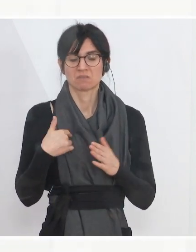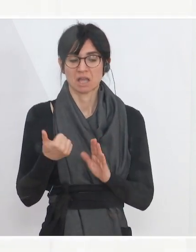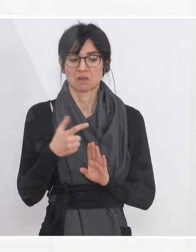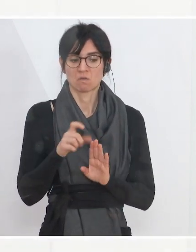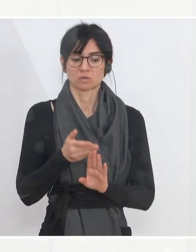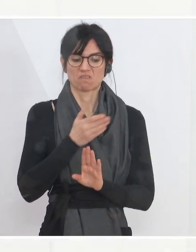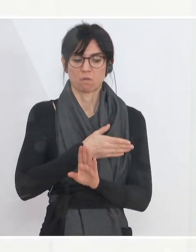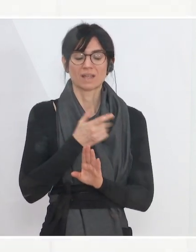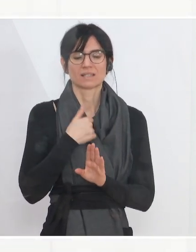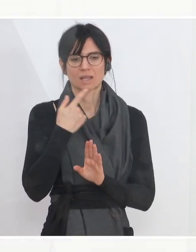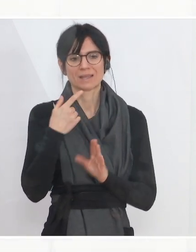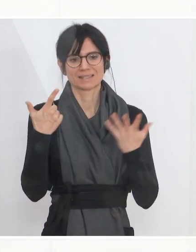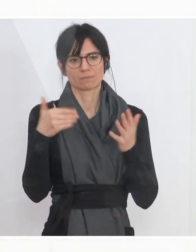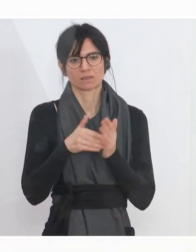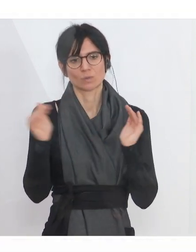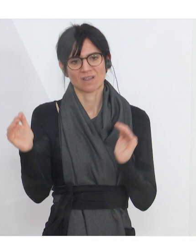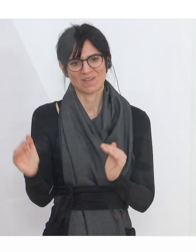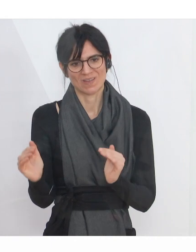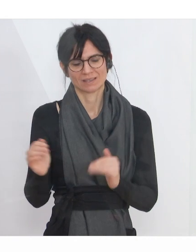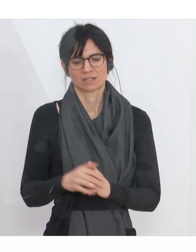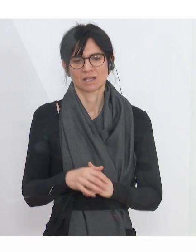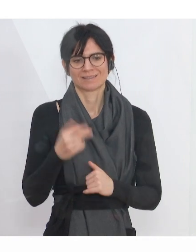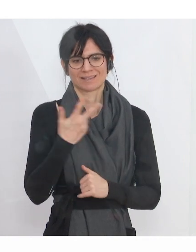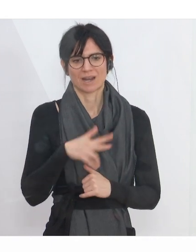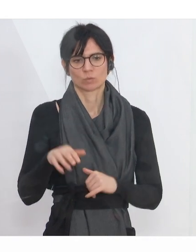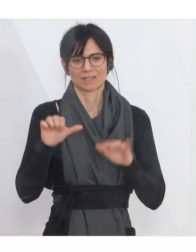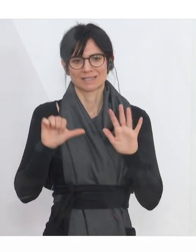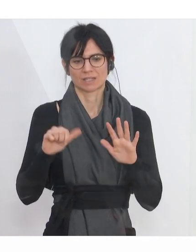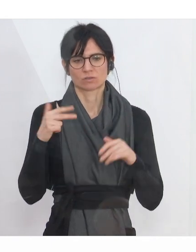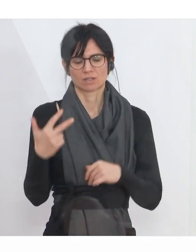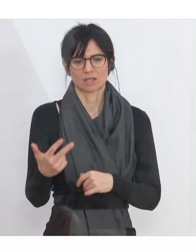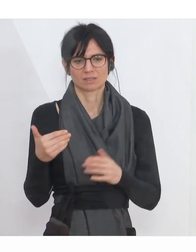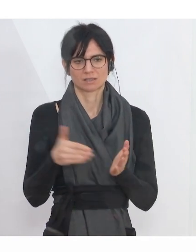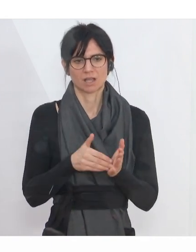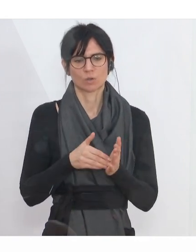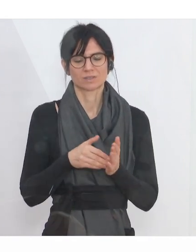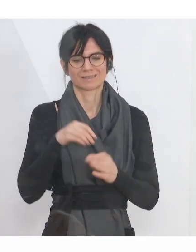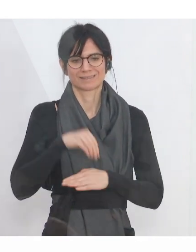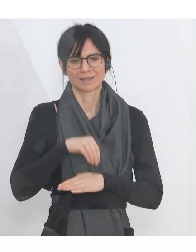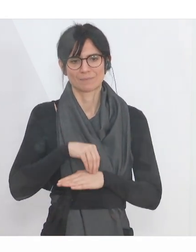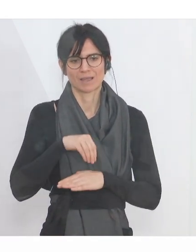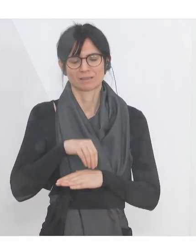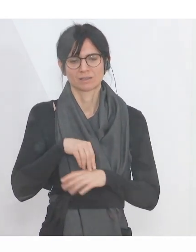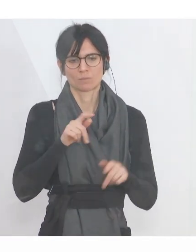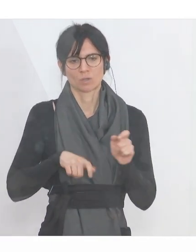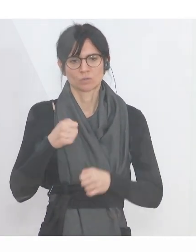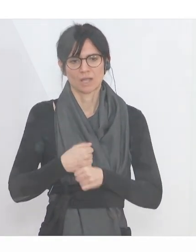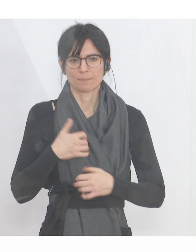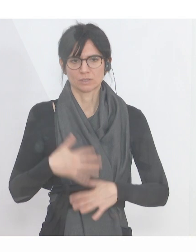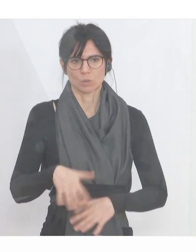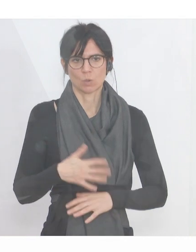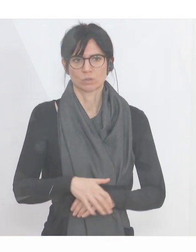Vorwoche. Es sind um 7.000 weniger als in der Vorwoche mit 386.000 gemeldeten Arbeitslosen.